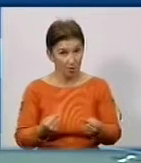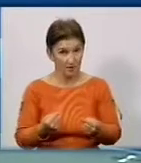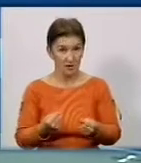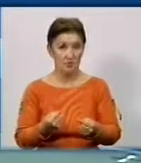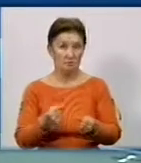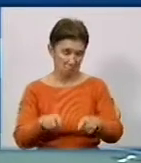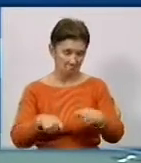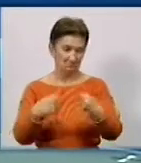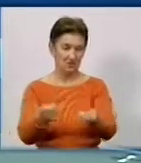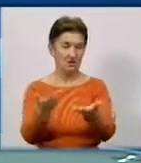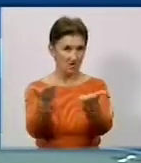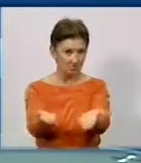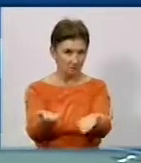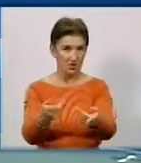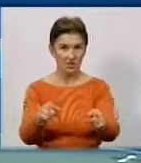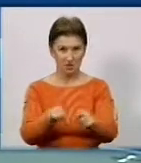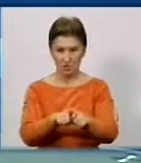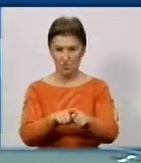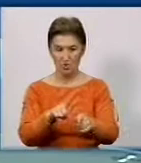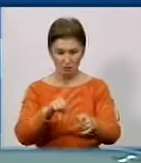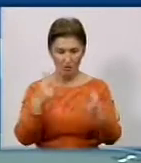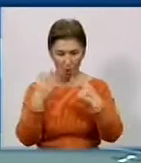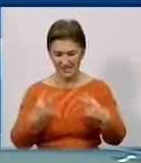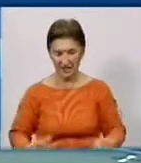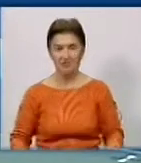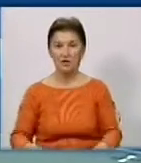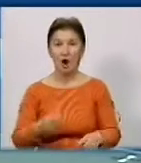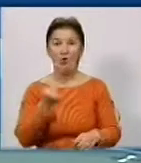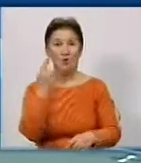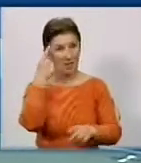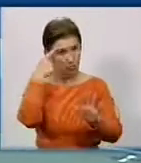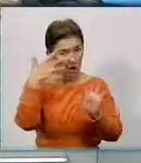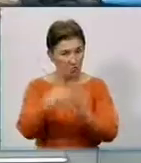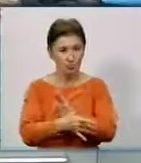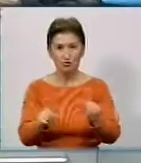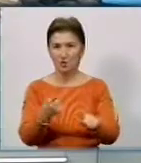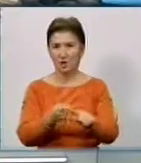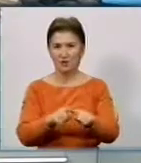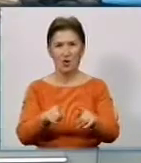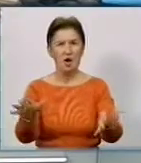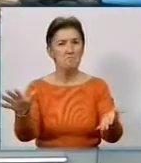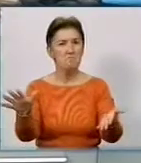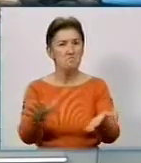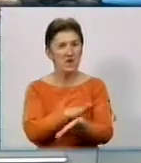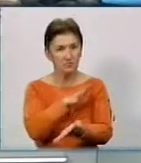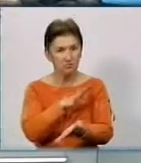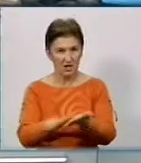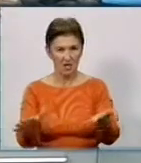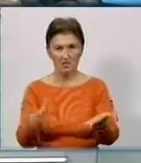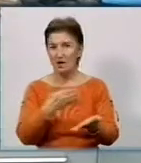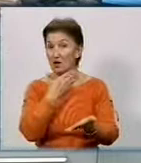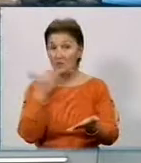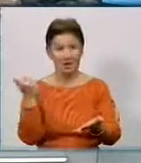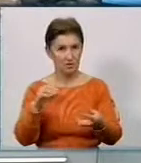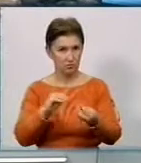такое обследование. А когда они придут, поймут, что это комфортно, что это бесплатно, что нет никаких проблем с этим,